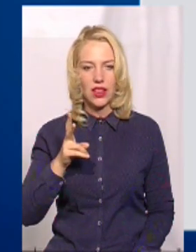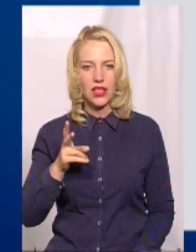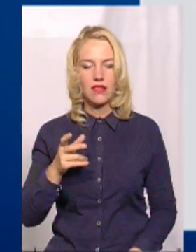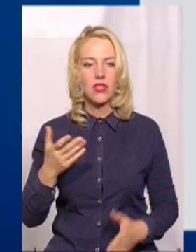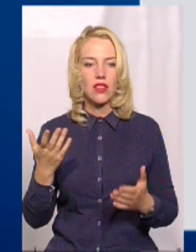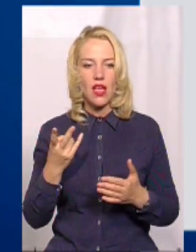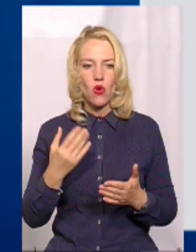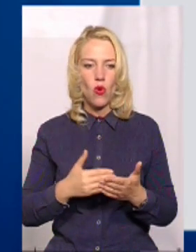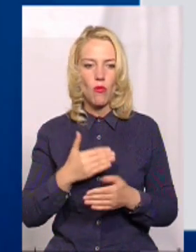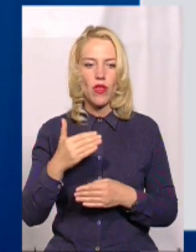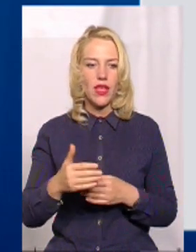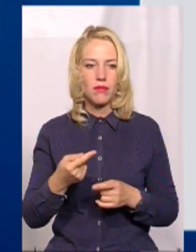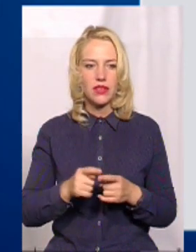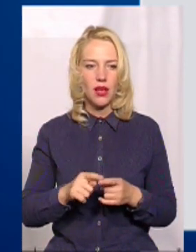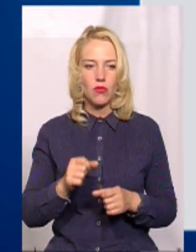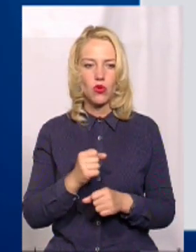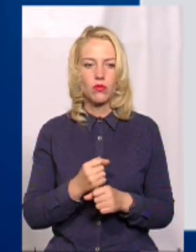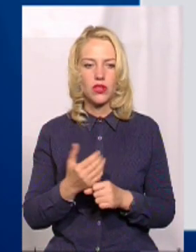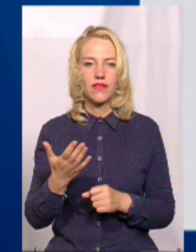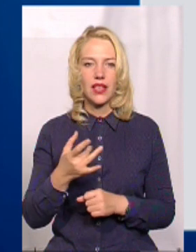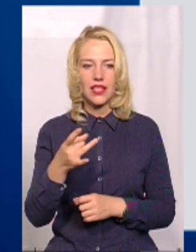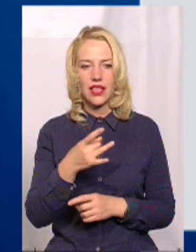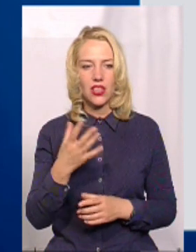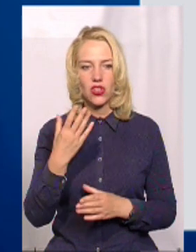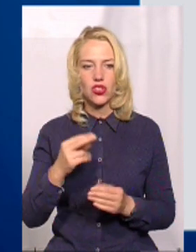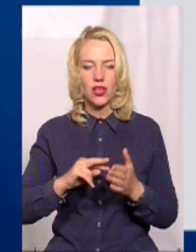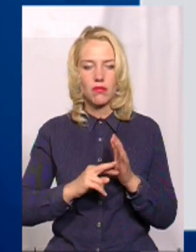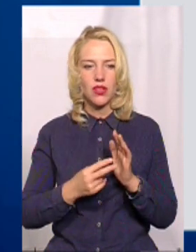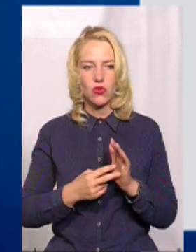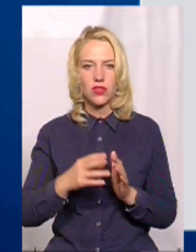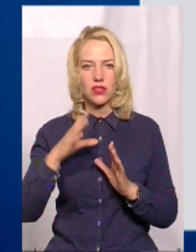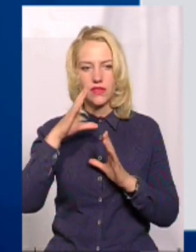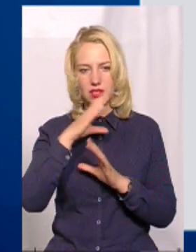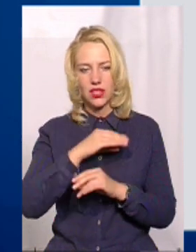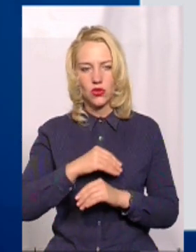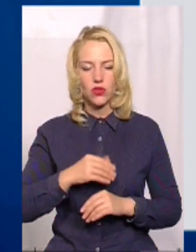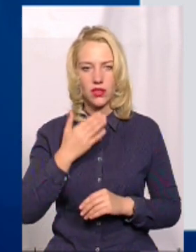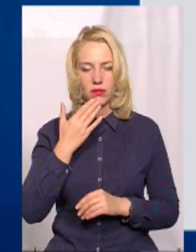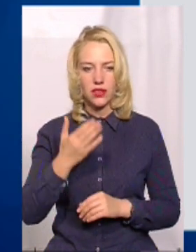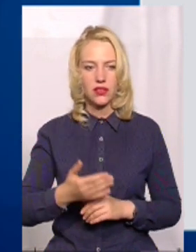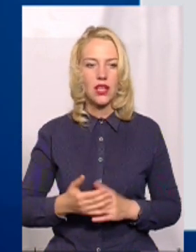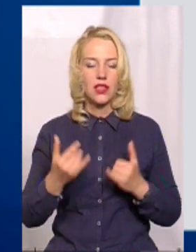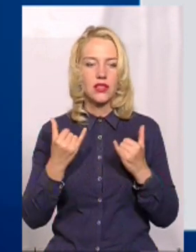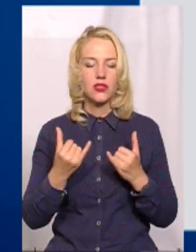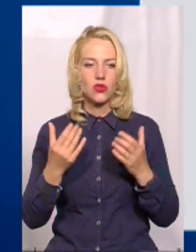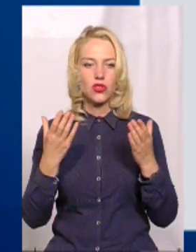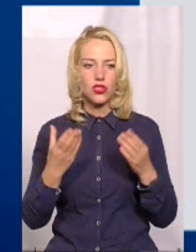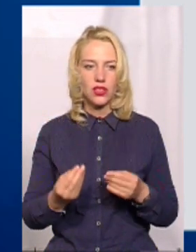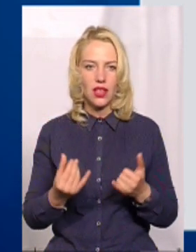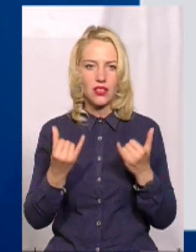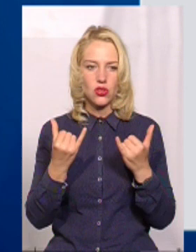якому етапі там роботи і в яких районах ще плануєте встигнути? На сьогоднішній день,